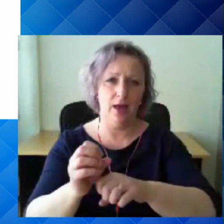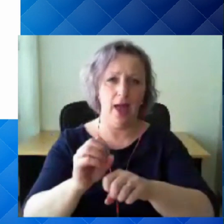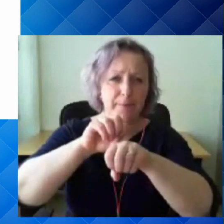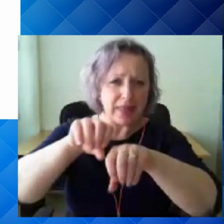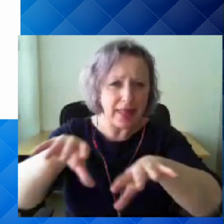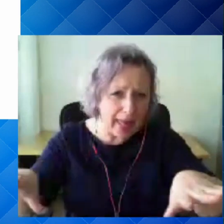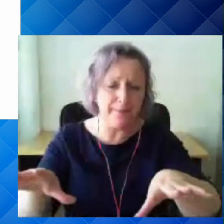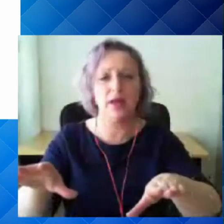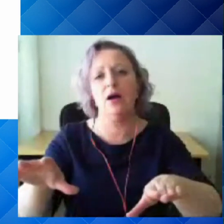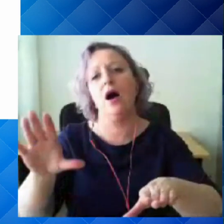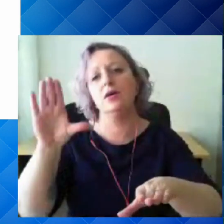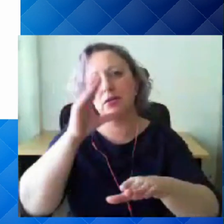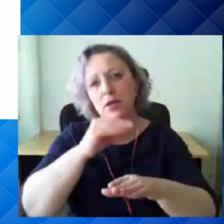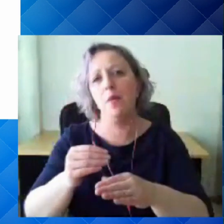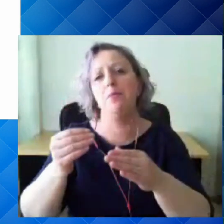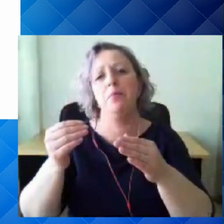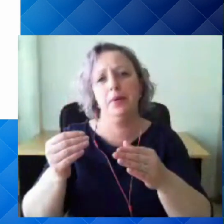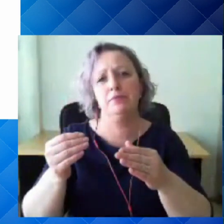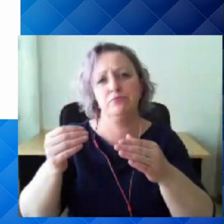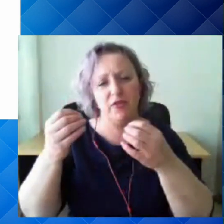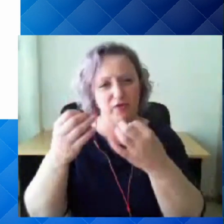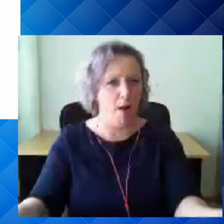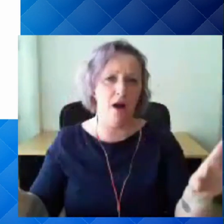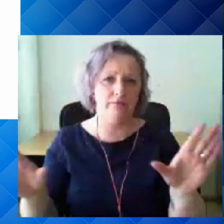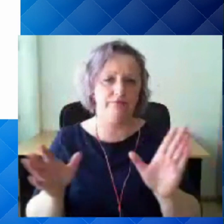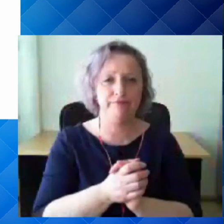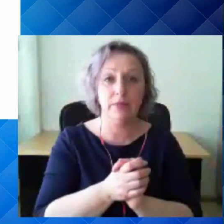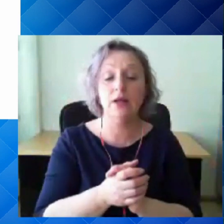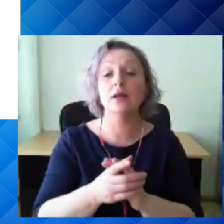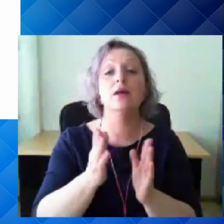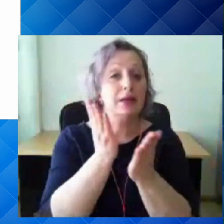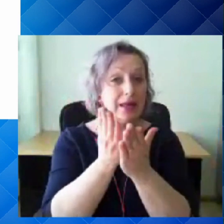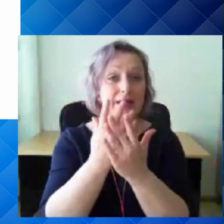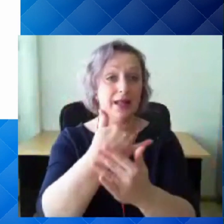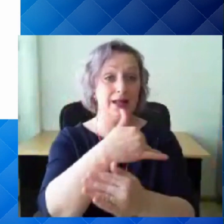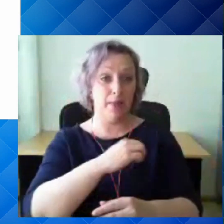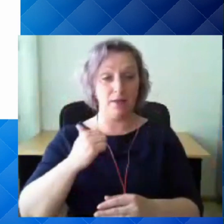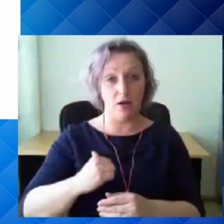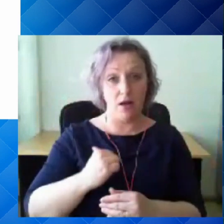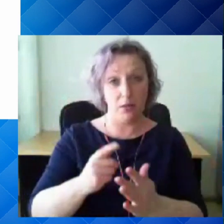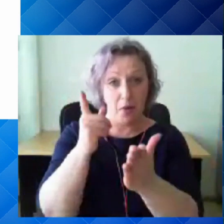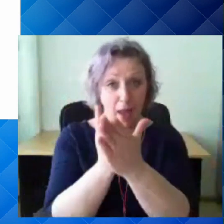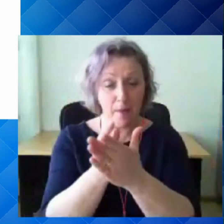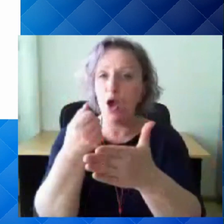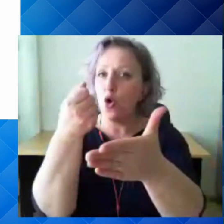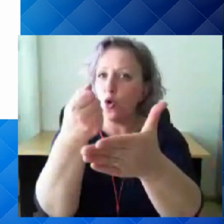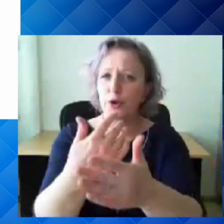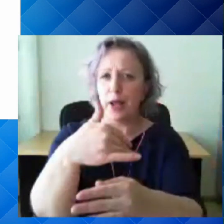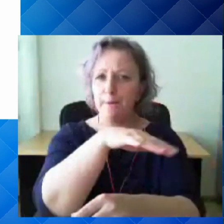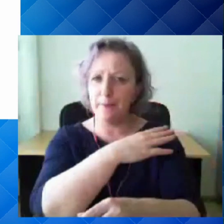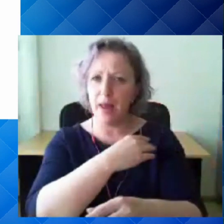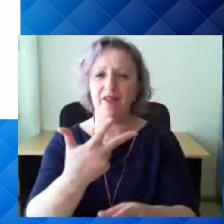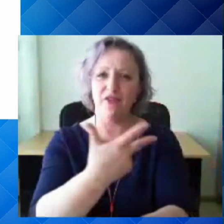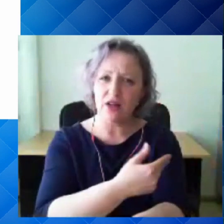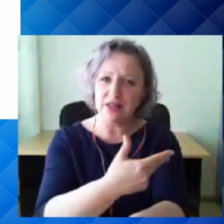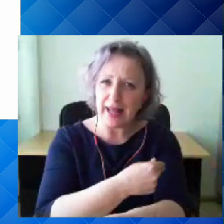seljatatud. ja kindlasti me peame kannatama, kuni meie vaktsineerimisega